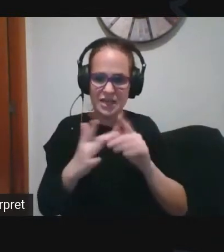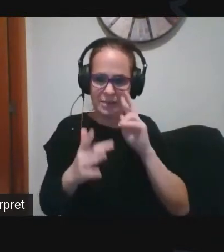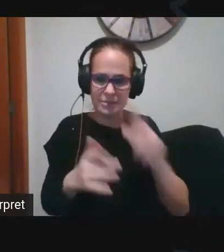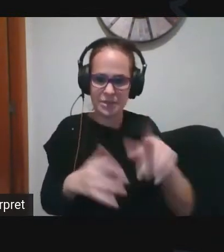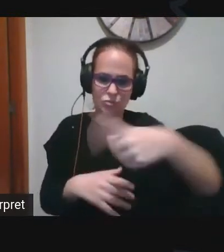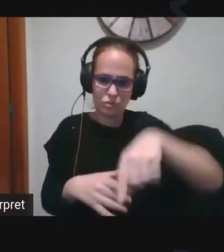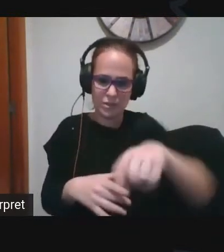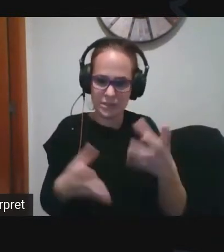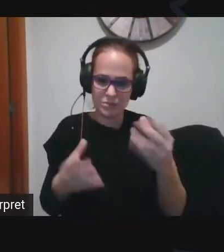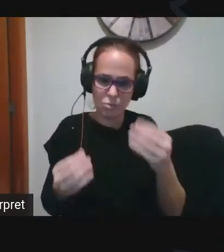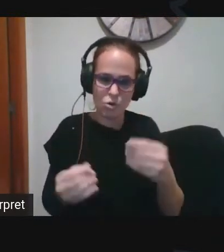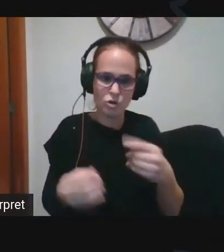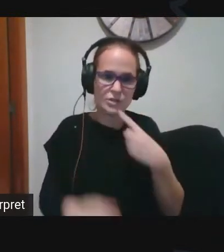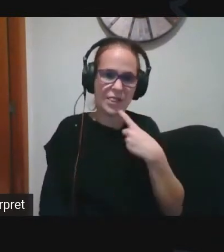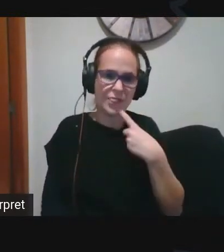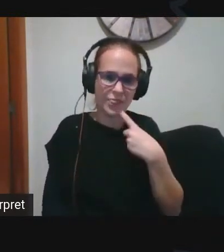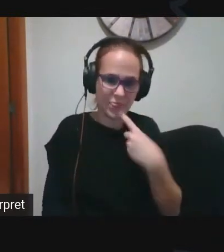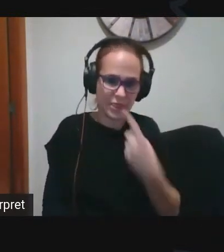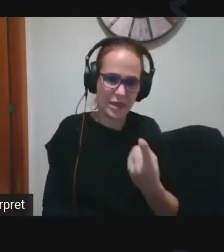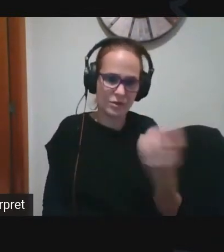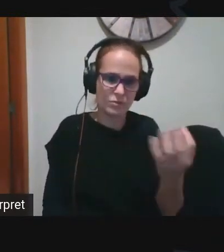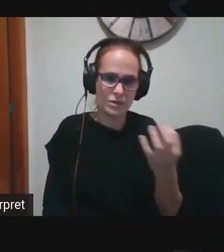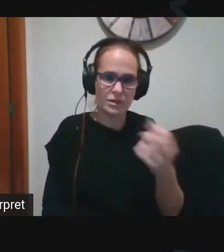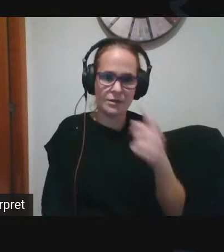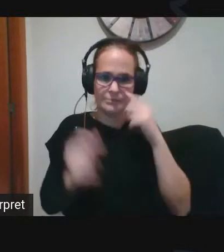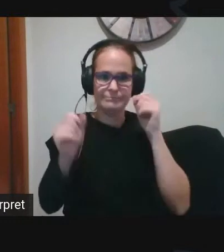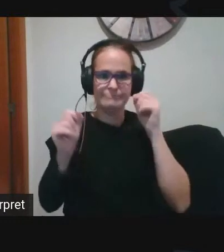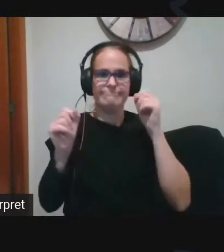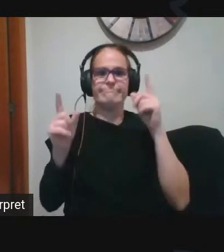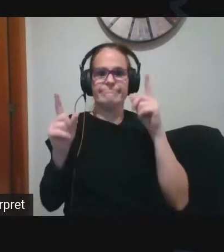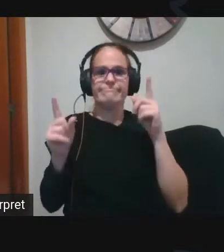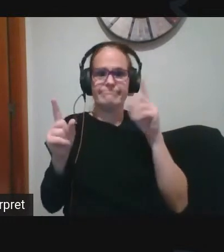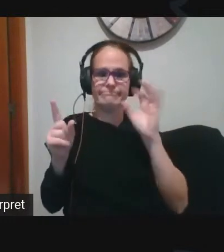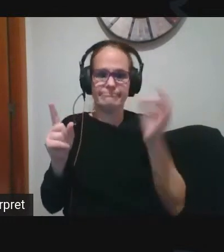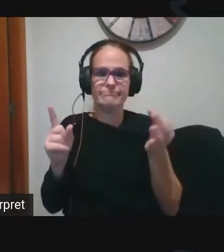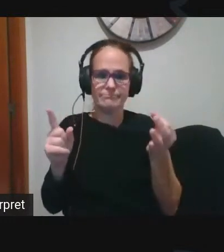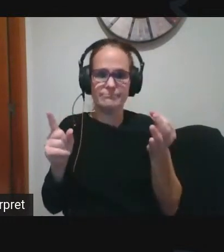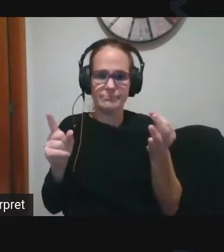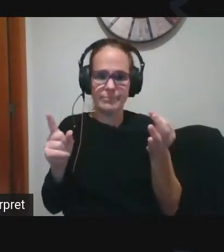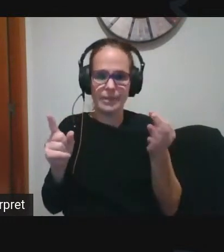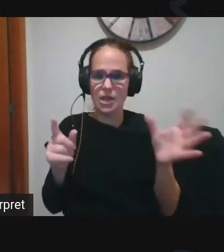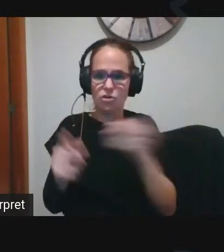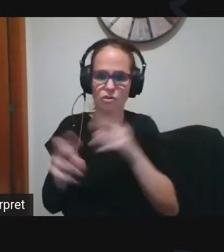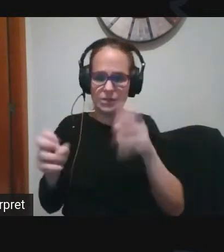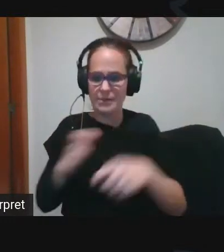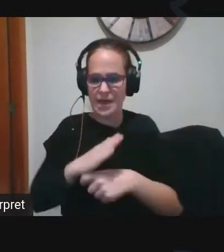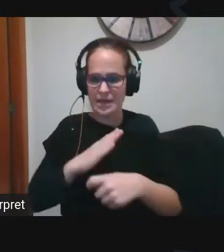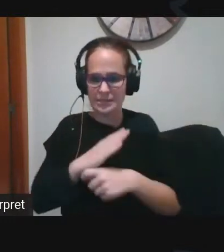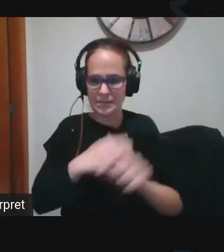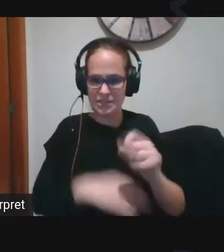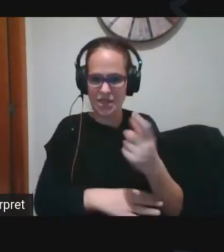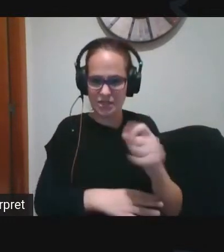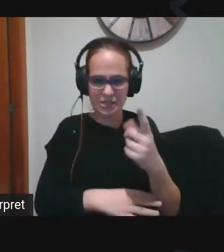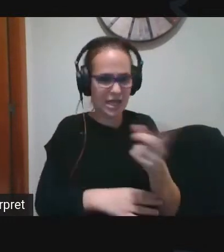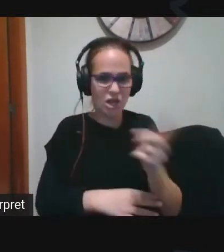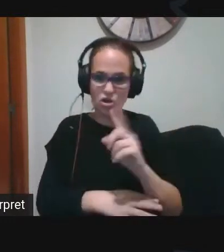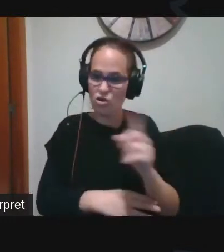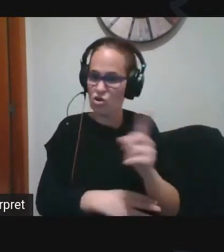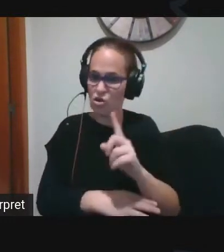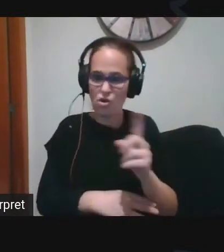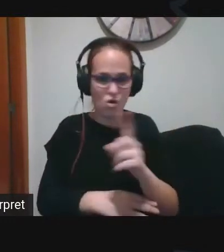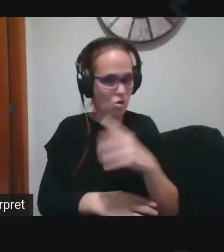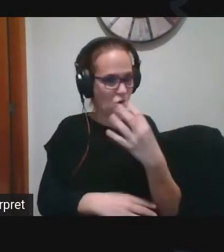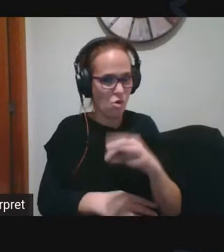vosaltres precisament dèieu que ja us adonàveu que tot el que és l'estratègia digital no és només